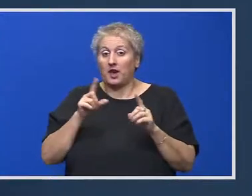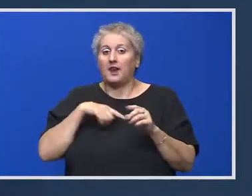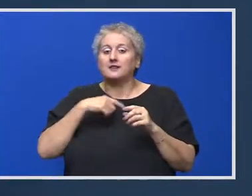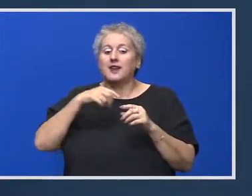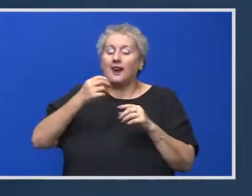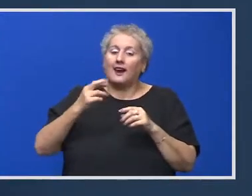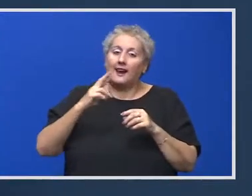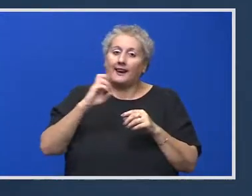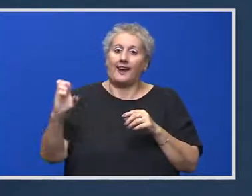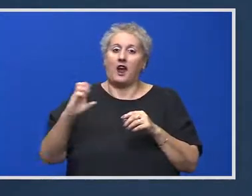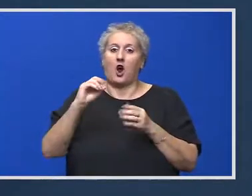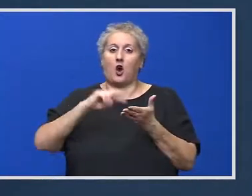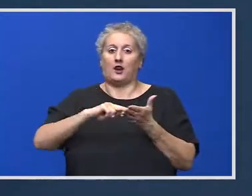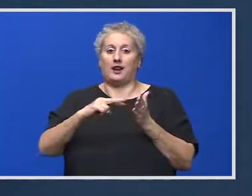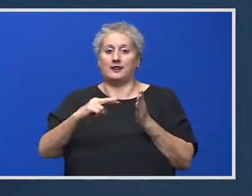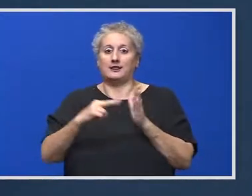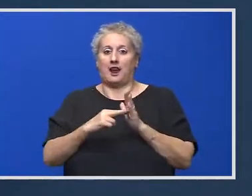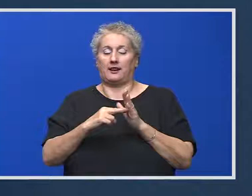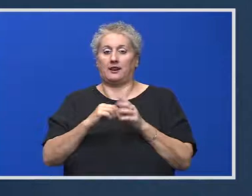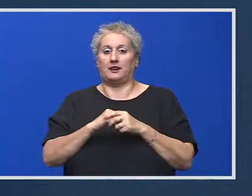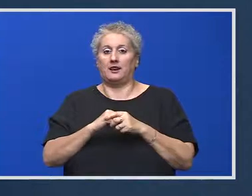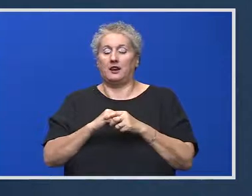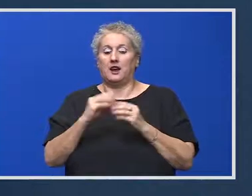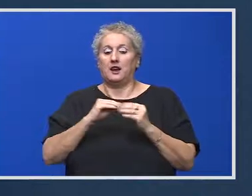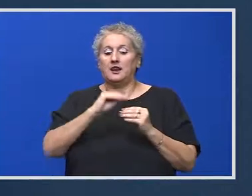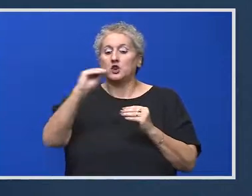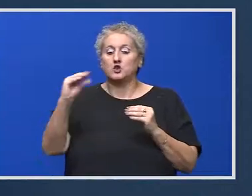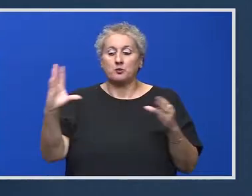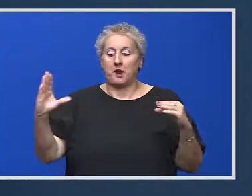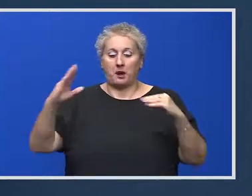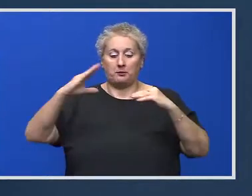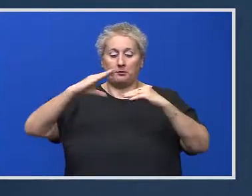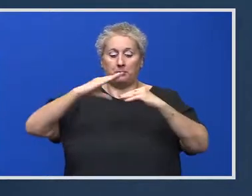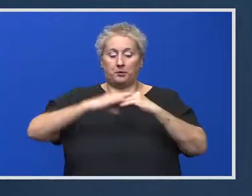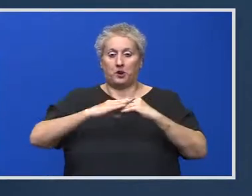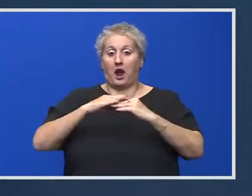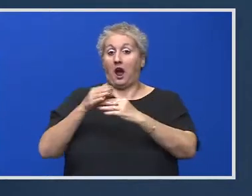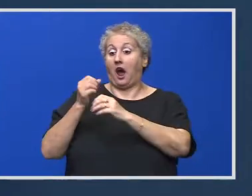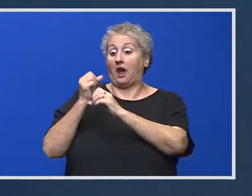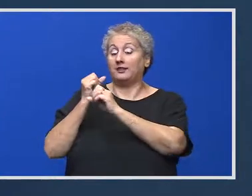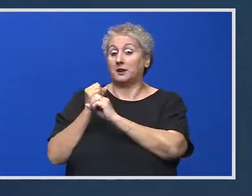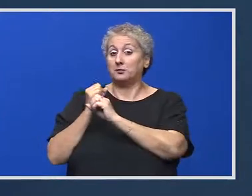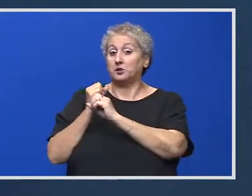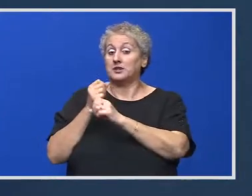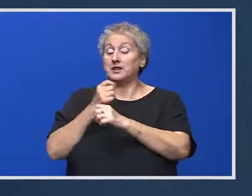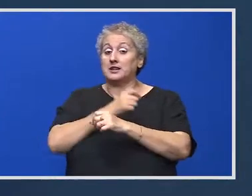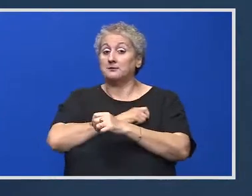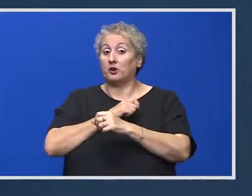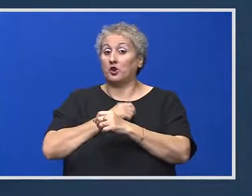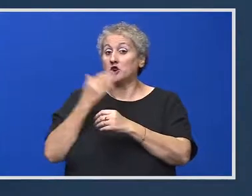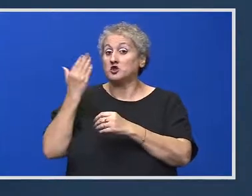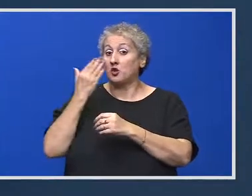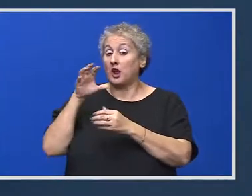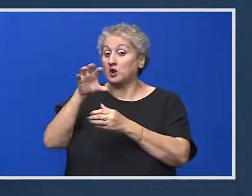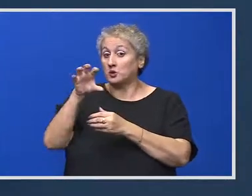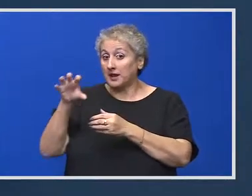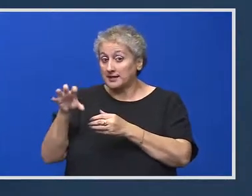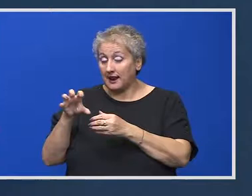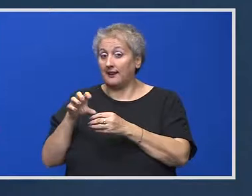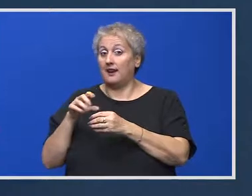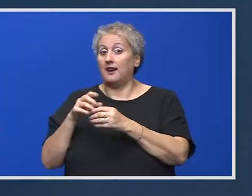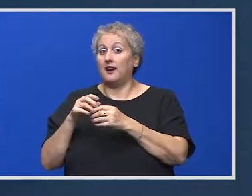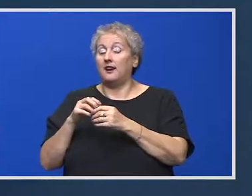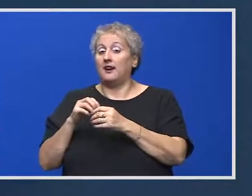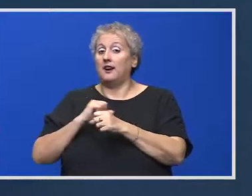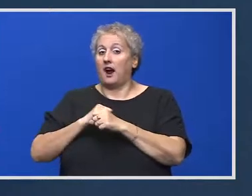reorganizare, este vorba de o evitare asupra punerilor între atribuții. Inspectoratele școlare județene ar funcționa